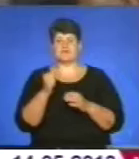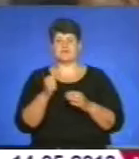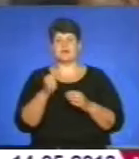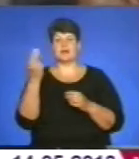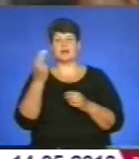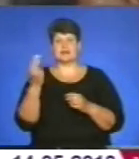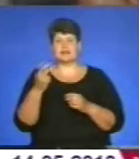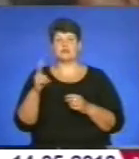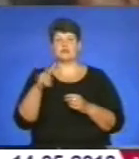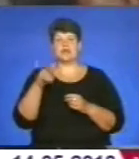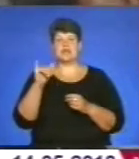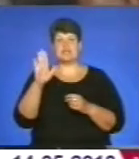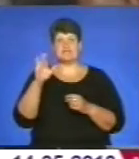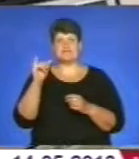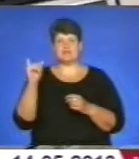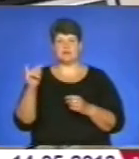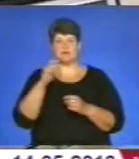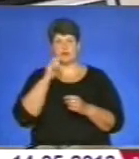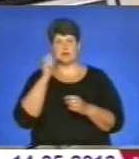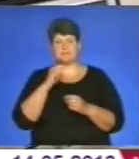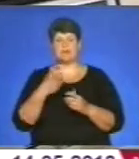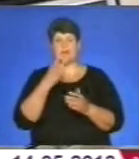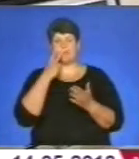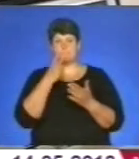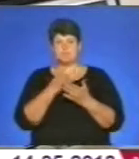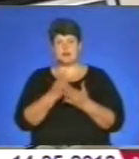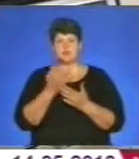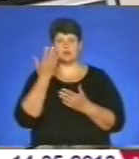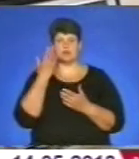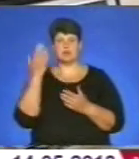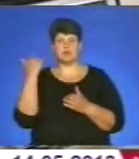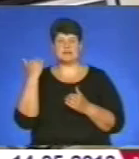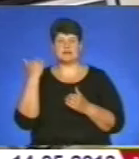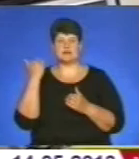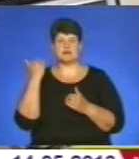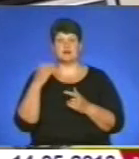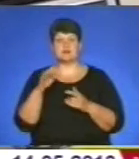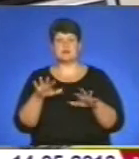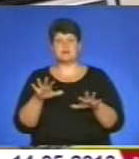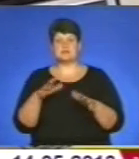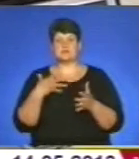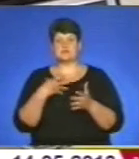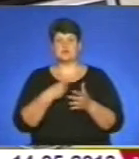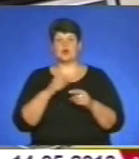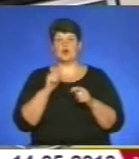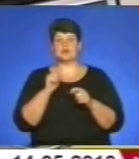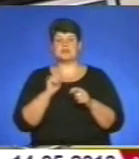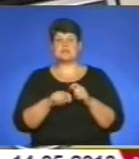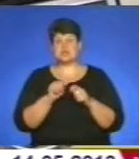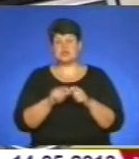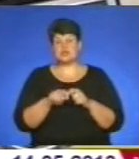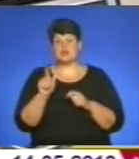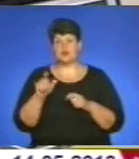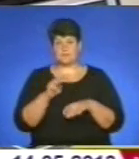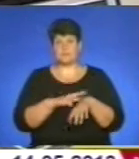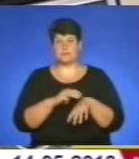на замовлення посла Лівії в Україні. Бачила колись в місті свого слідчого, який веде цю справу, то він мені сказав, що